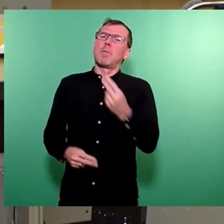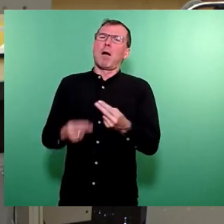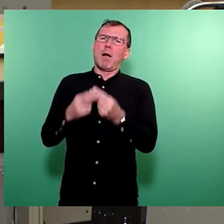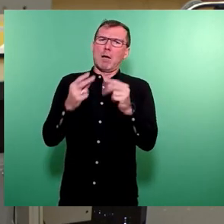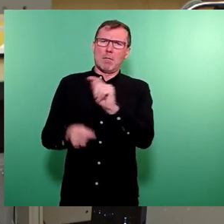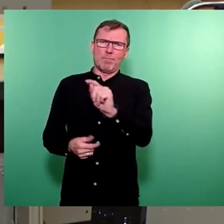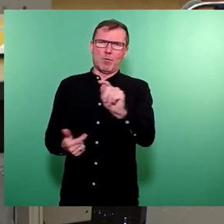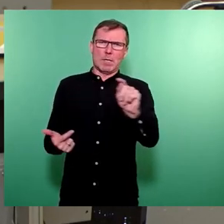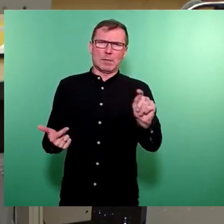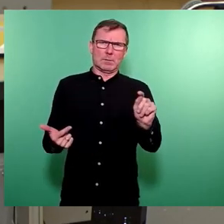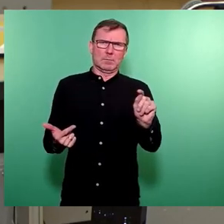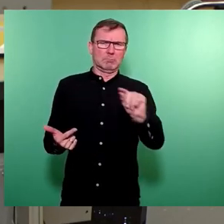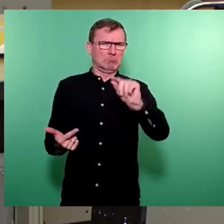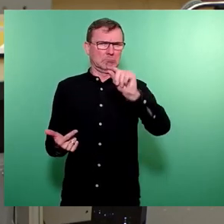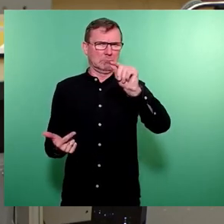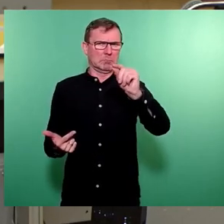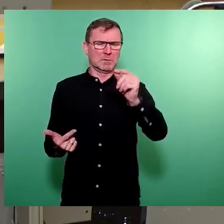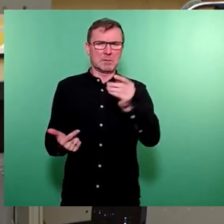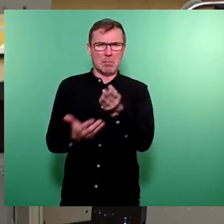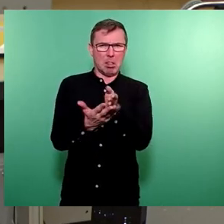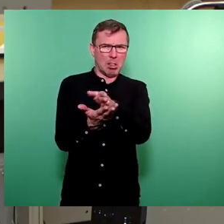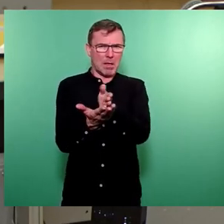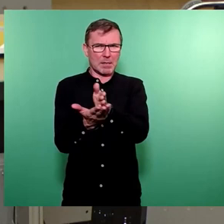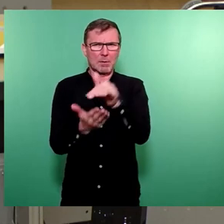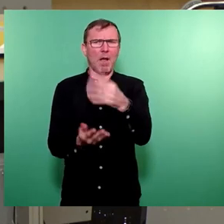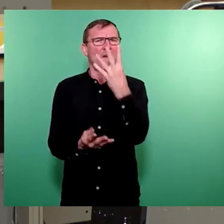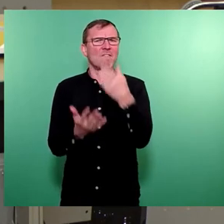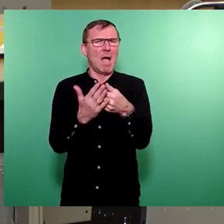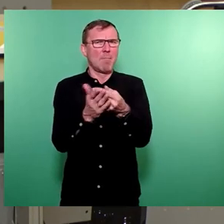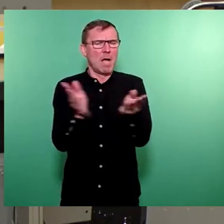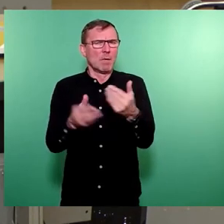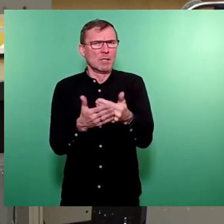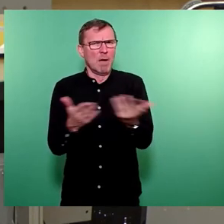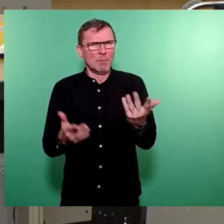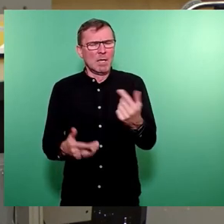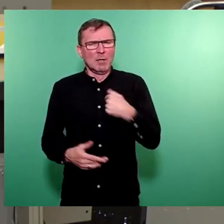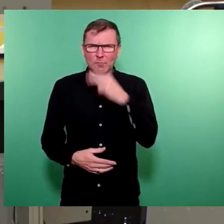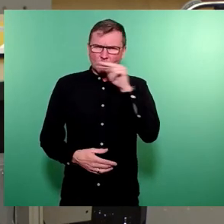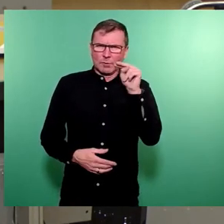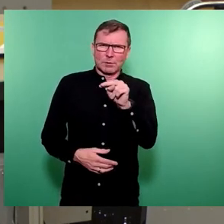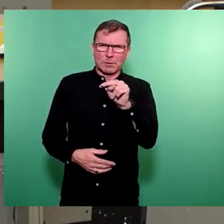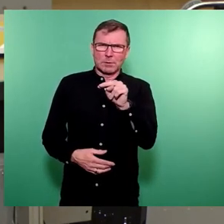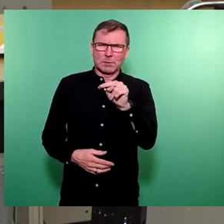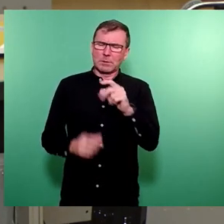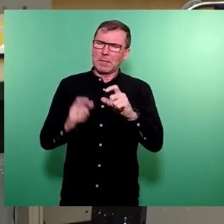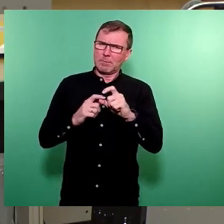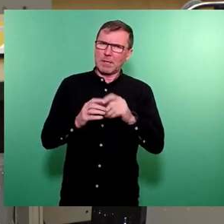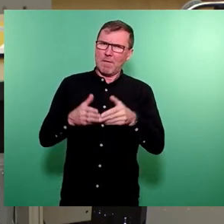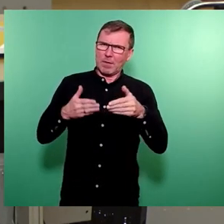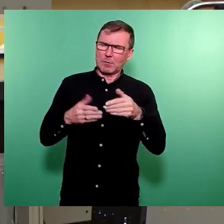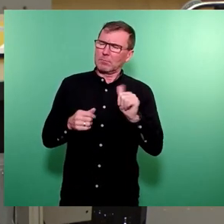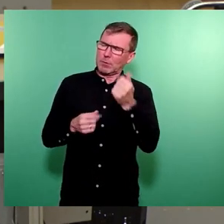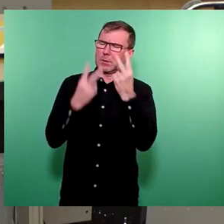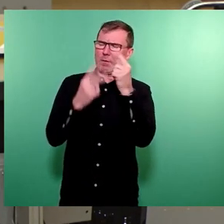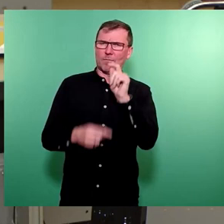tatsächlich ein bisschen auf der Kippe stand. Ich will vier Beispiele nennen, wo das aus unserer Sicht, aus Sicht der SPD-Fraktion besonders wichtig ist,